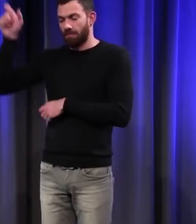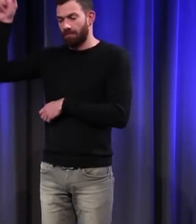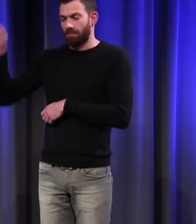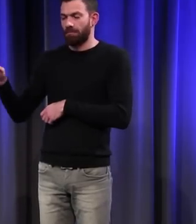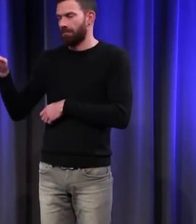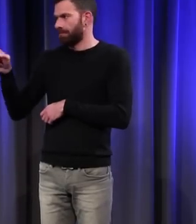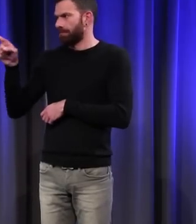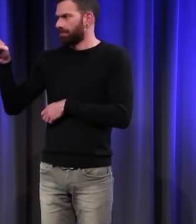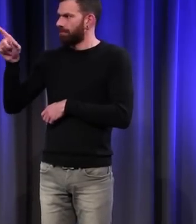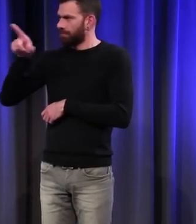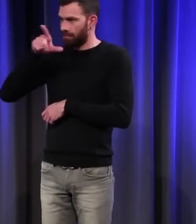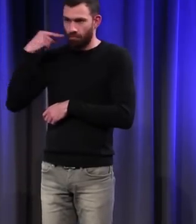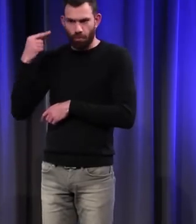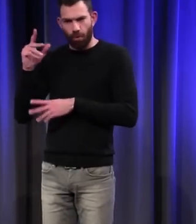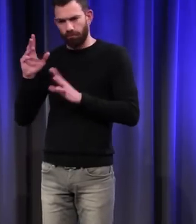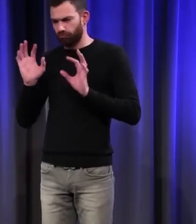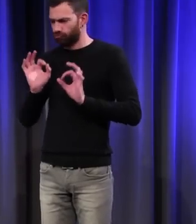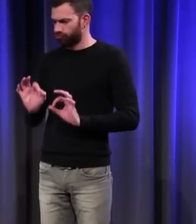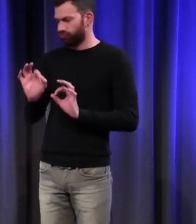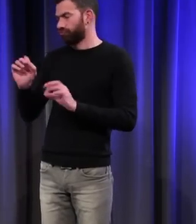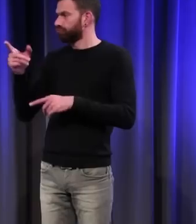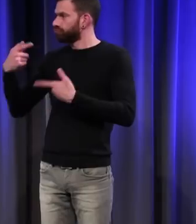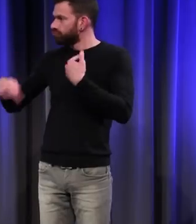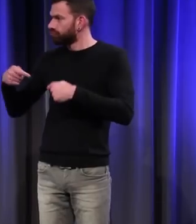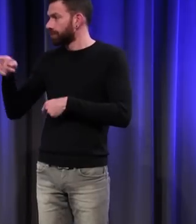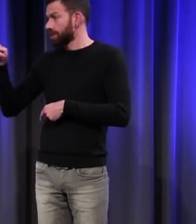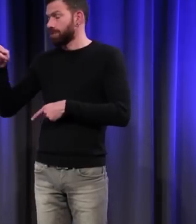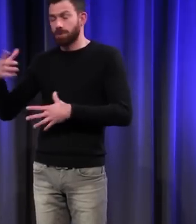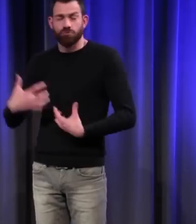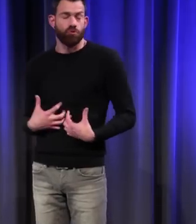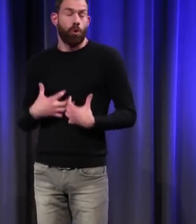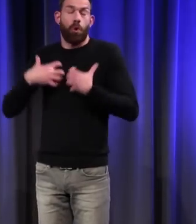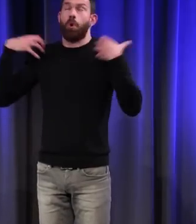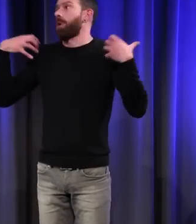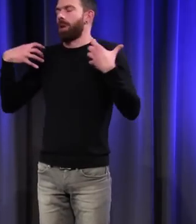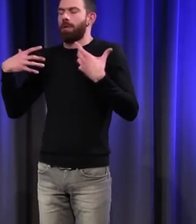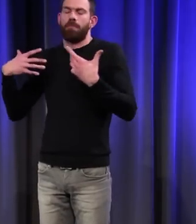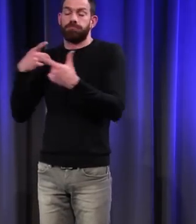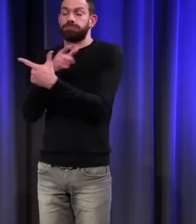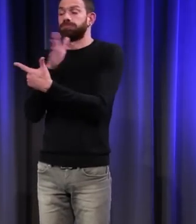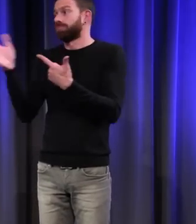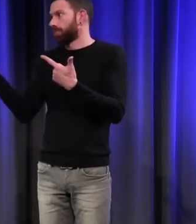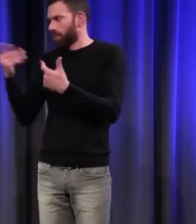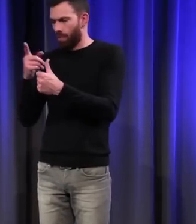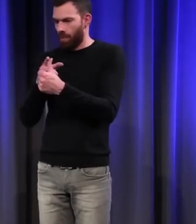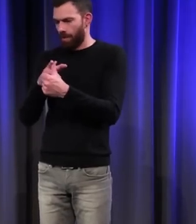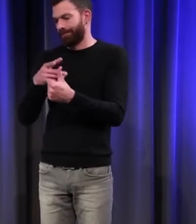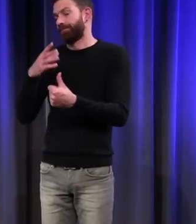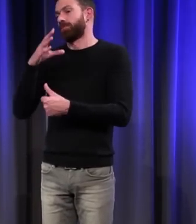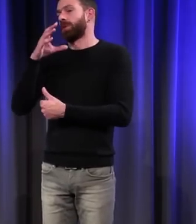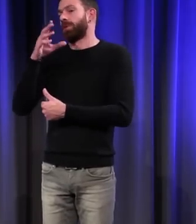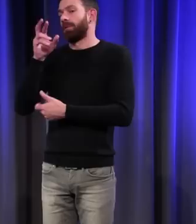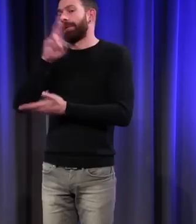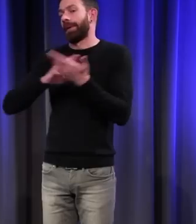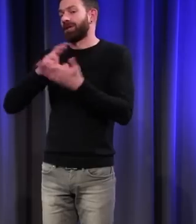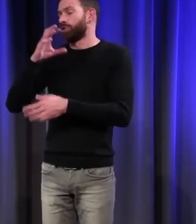qui était un homme calme et pondéré, piquant des colères contre deux choses qui le mettaient hors de lui, l'Occitanie, qui